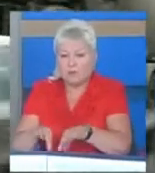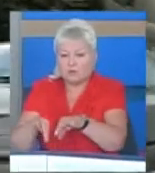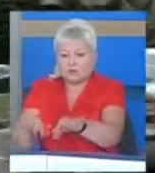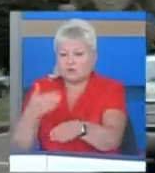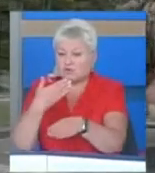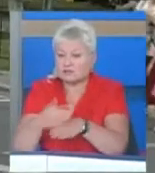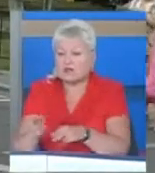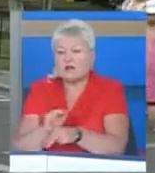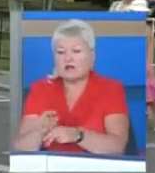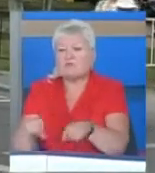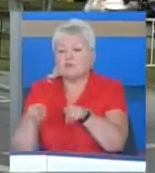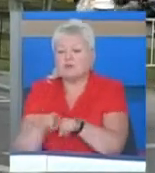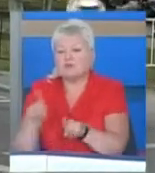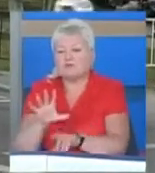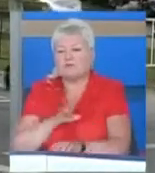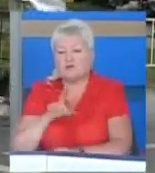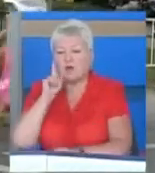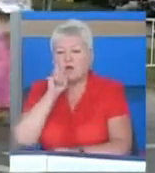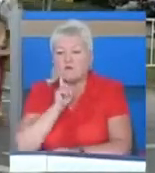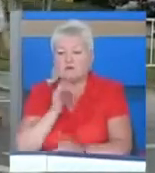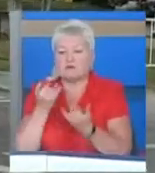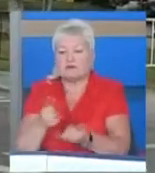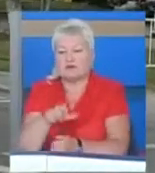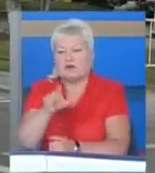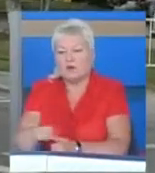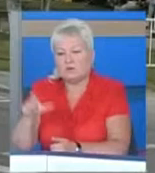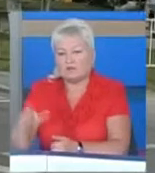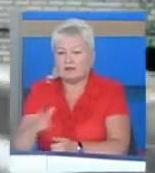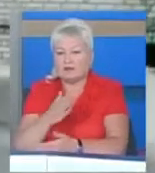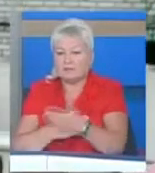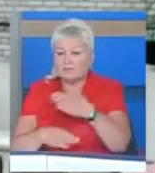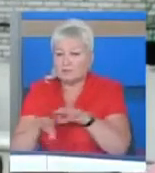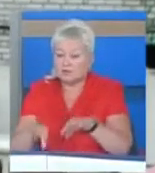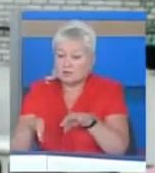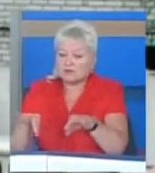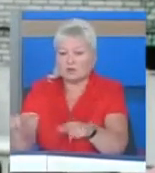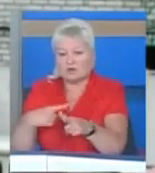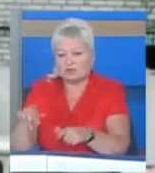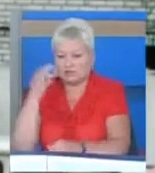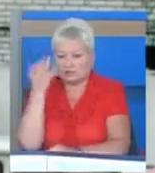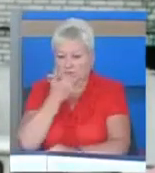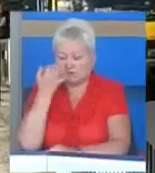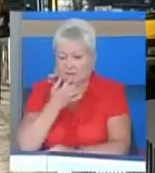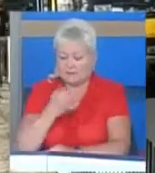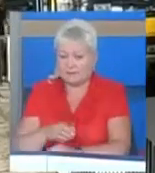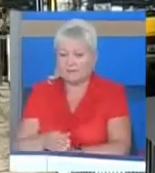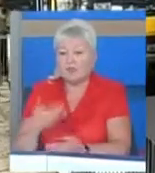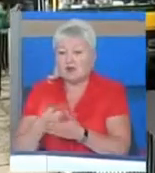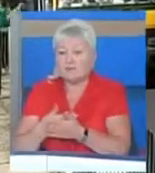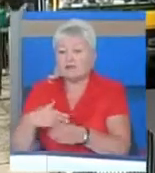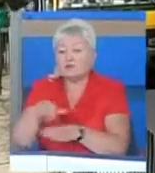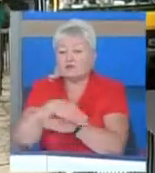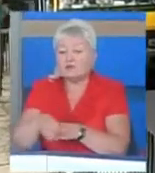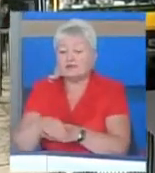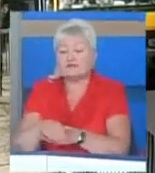ремонтують так, аби вони були комфортними для людей на інвалідних візках чи з тростиною. Але приклад вулиці Академіка